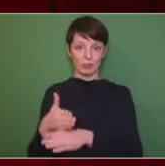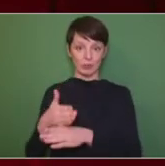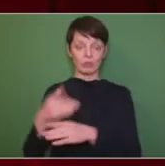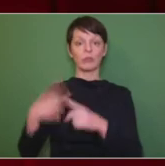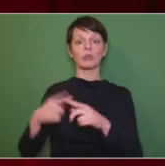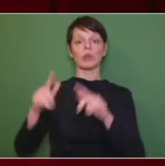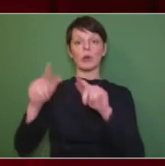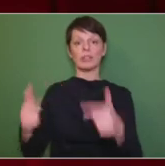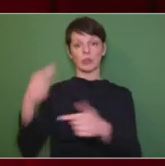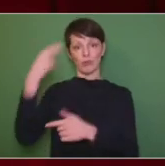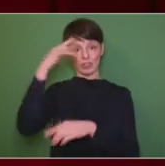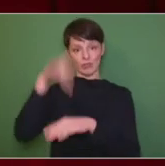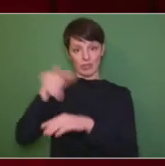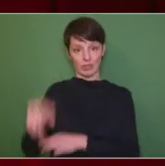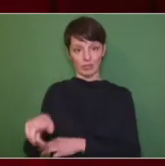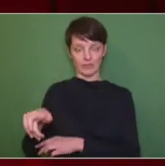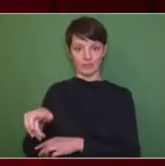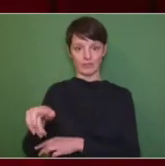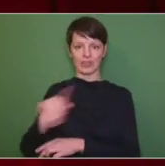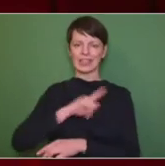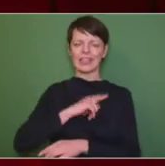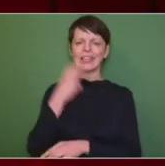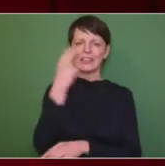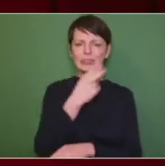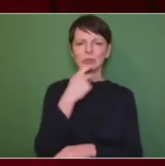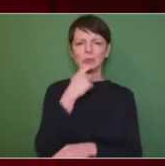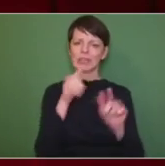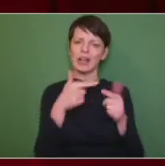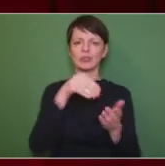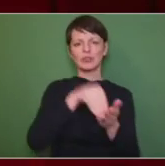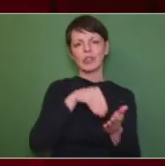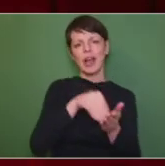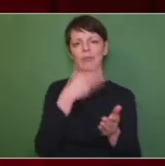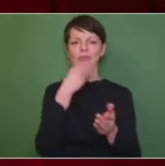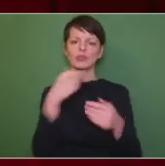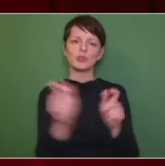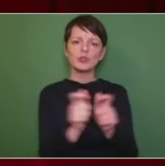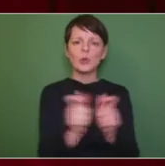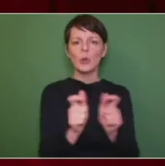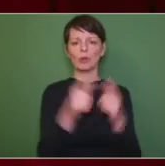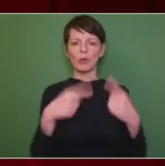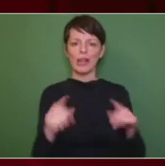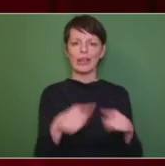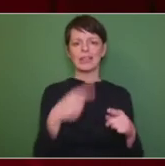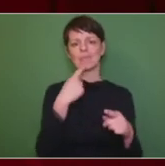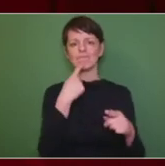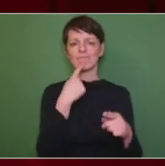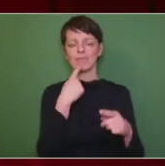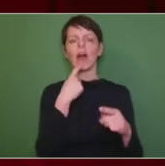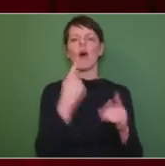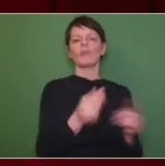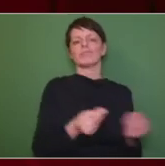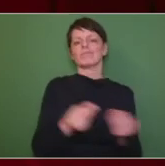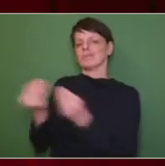ist und wenn ich irgendetwas versuche, literarisch zu schreiben, ein Roman, ein Stück oder ein Lied, dann landet es oft auch bei ihr und ich kriege